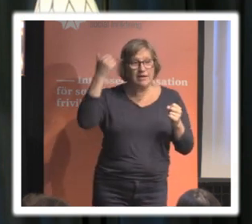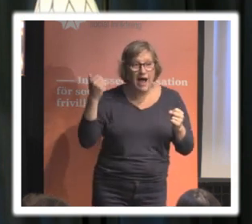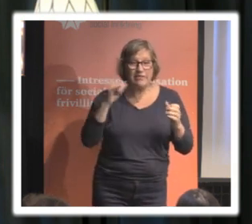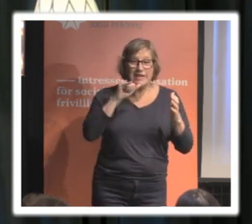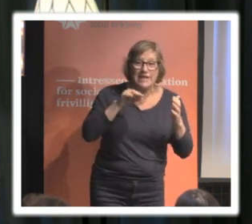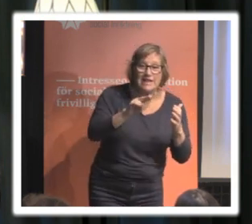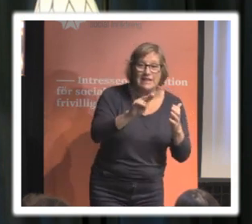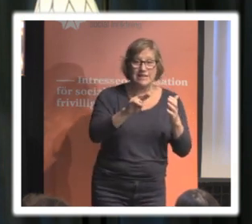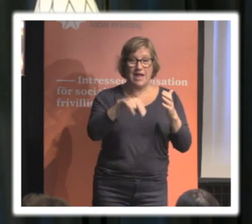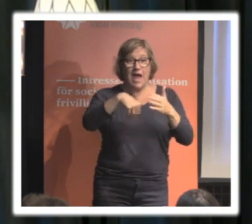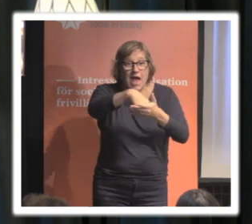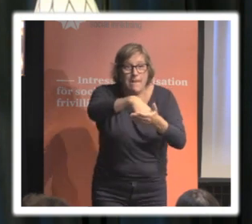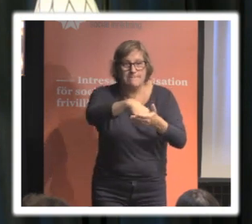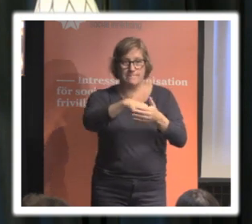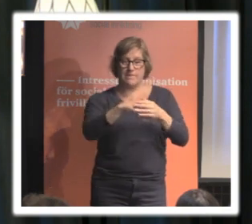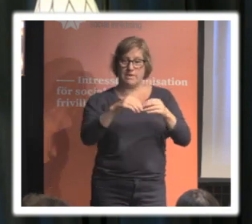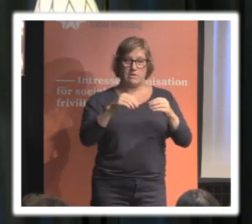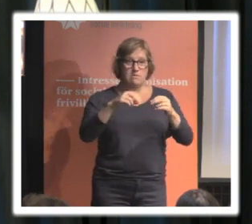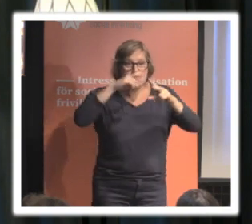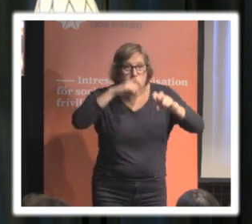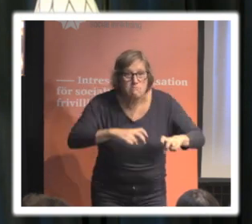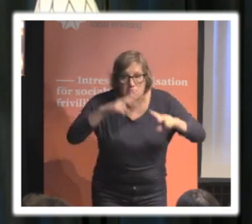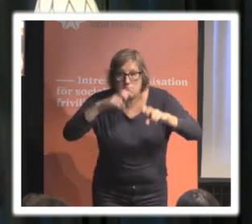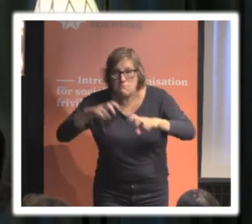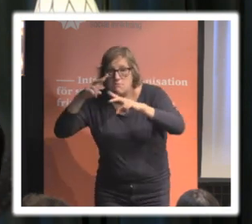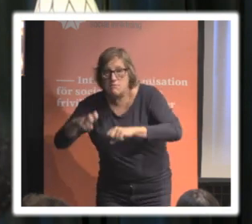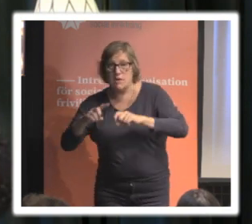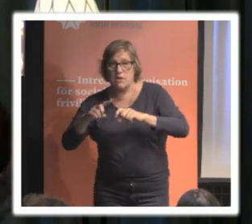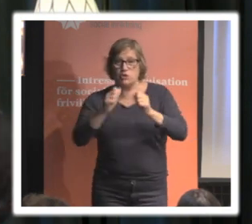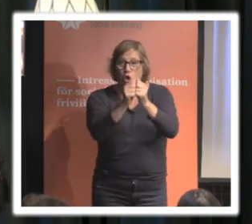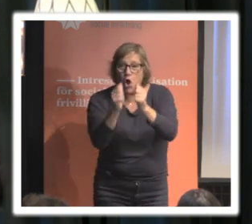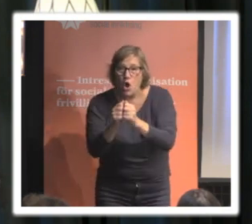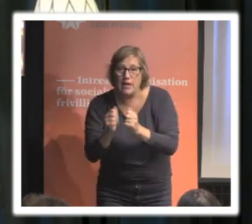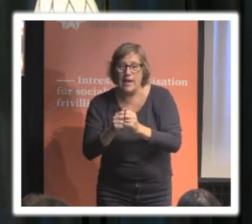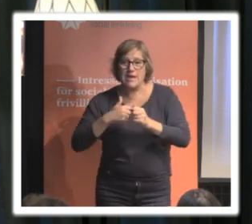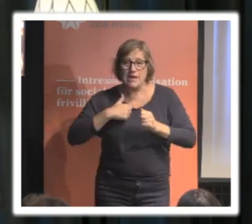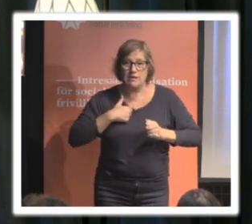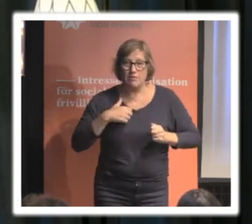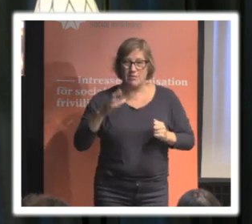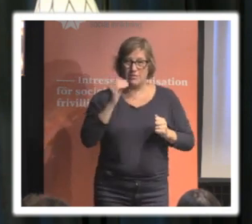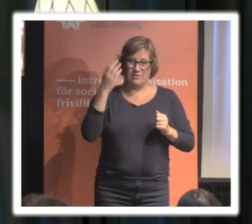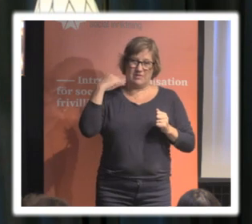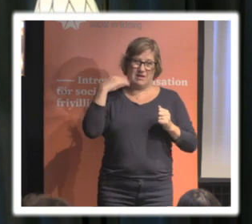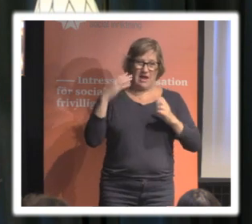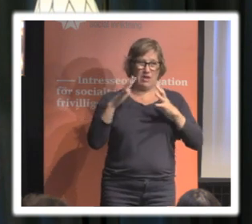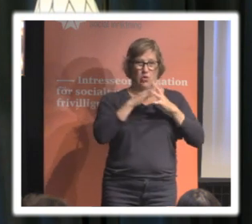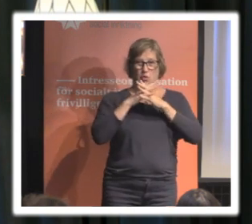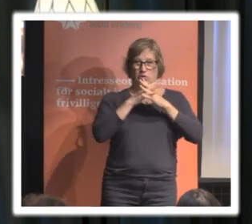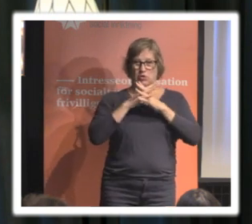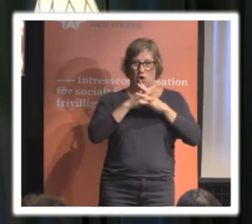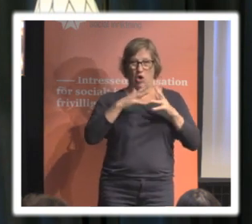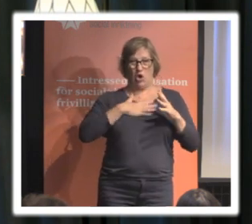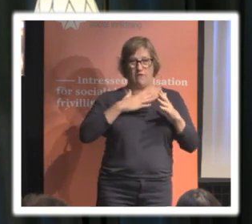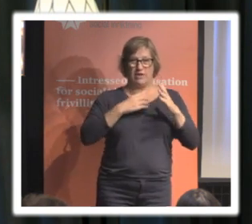hem och söka igenom deras papper och egendomar. Det framförallt i den nyframvuxna amerikanska staten som man ville skapa ett